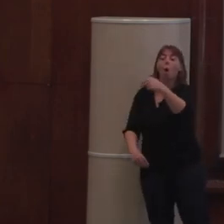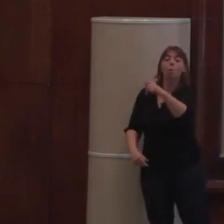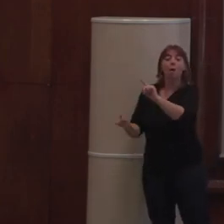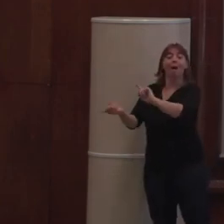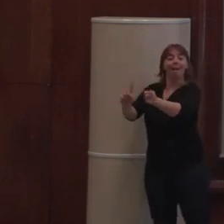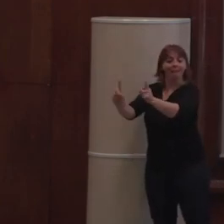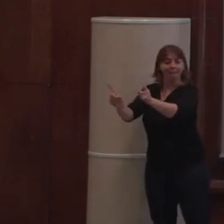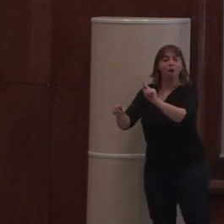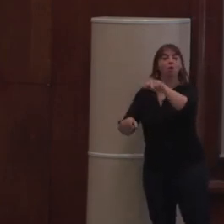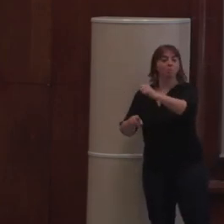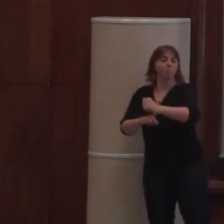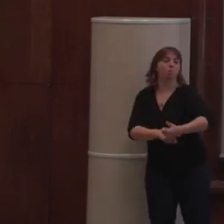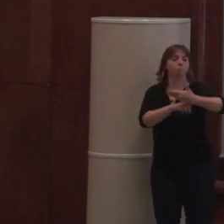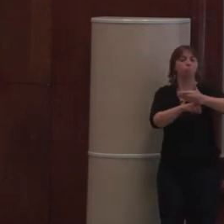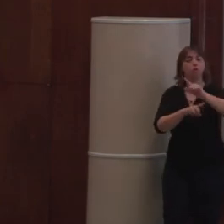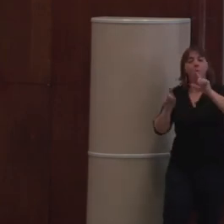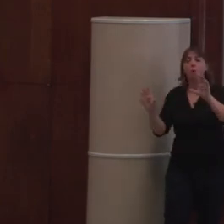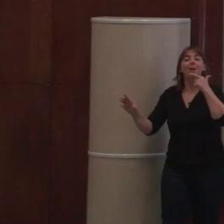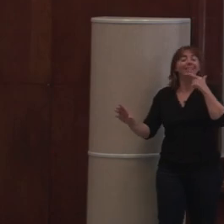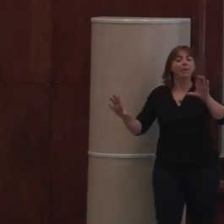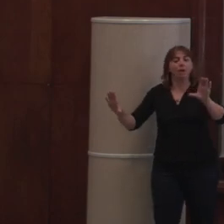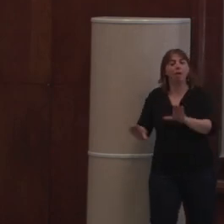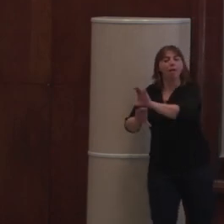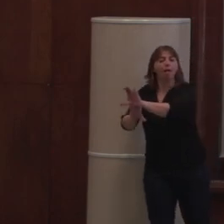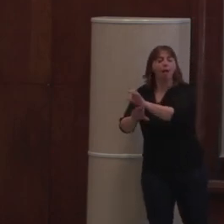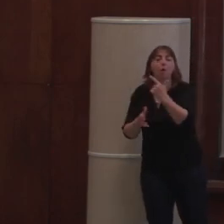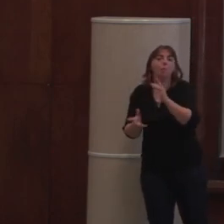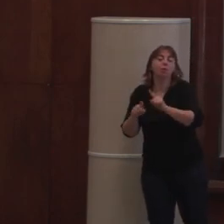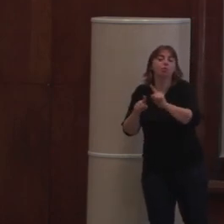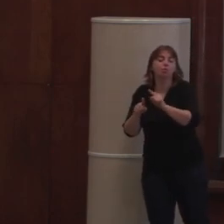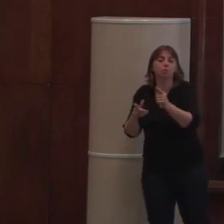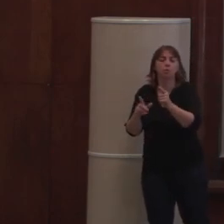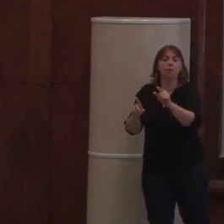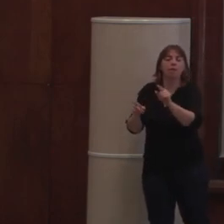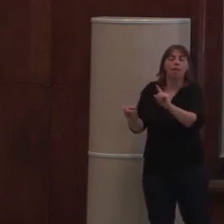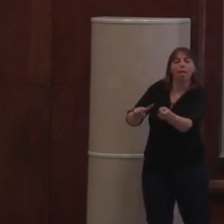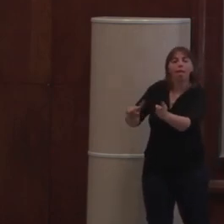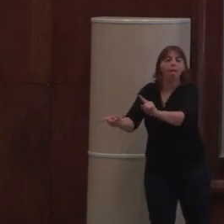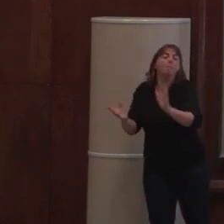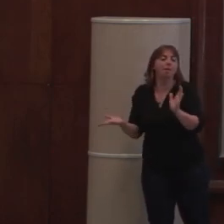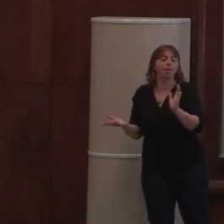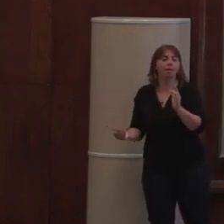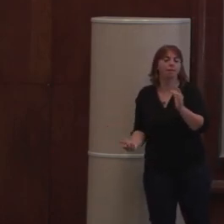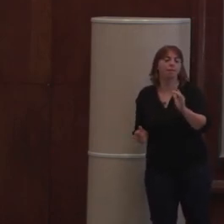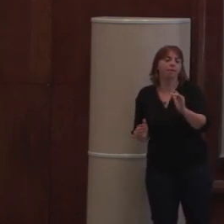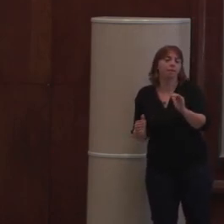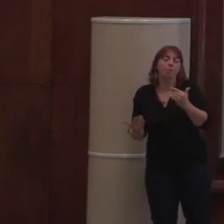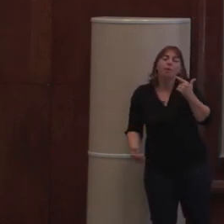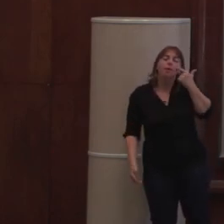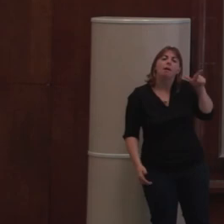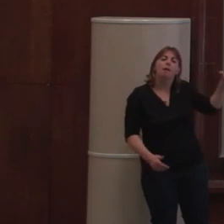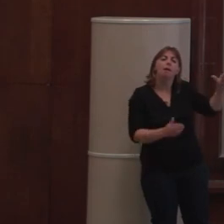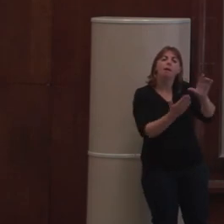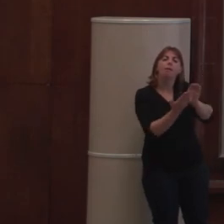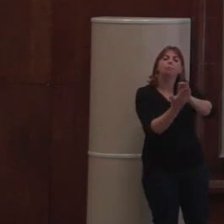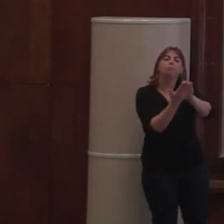choses. Tout ne sera pas factorisable de cette manière-là. On en est conscient. Mais c'est le but de... Tant pis. En fait, ce module que tu as vu, qui